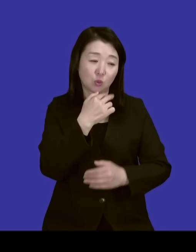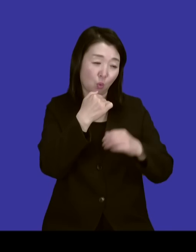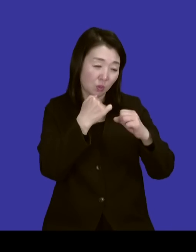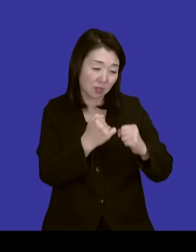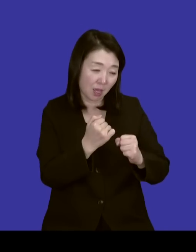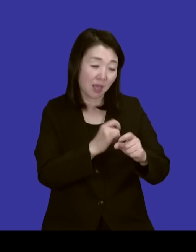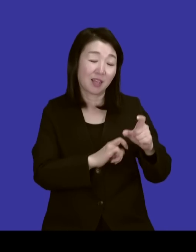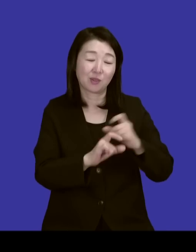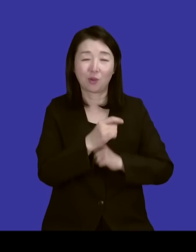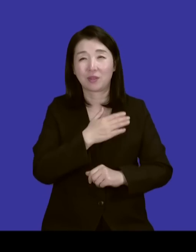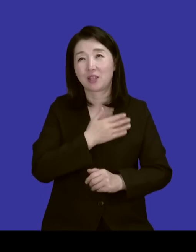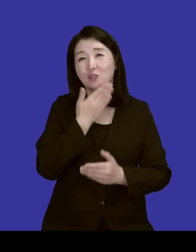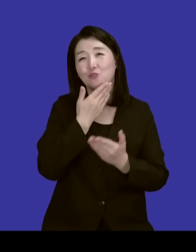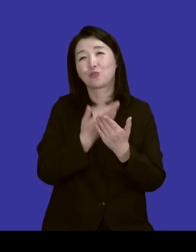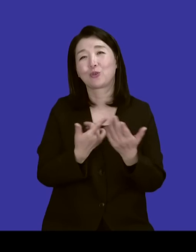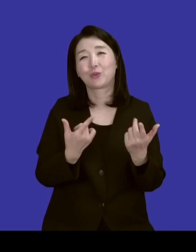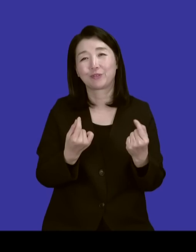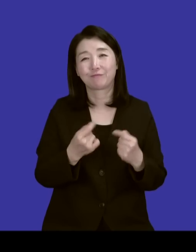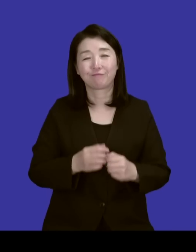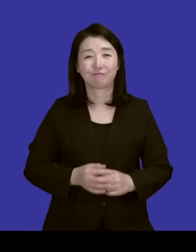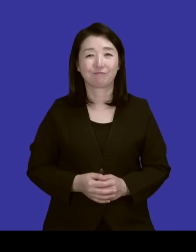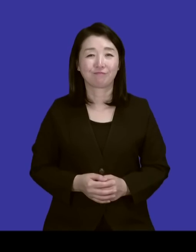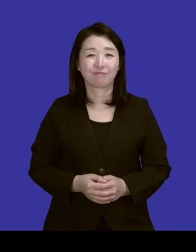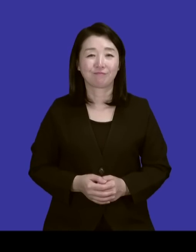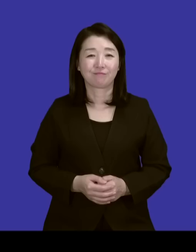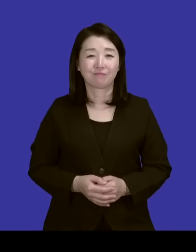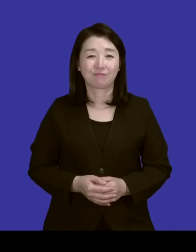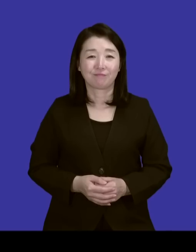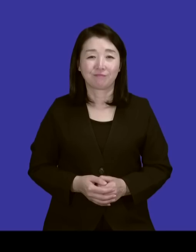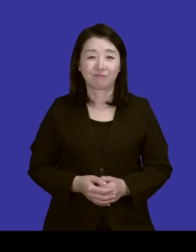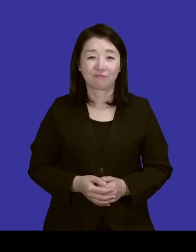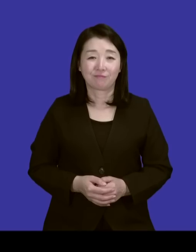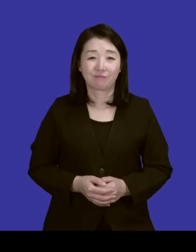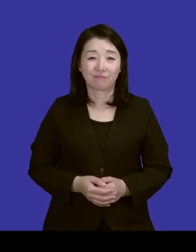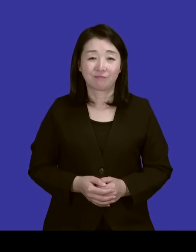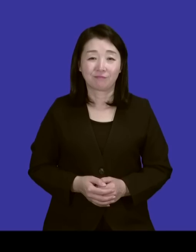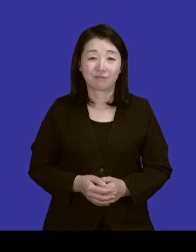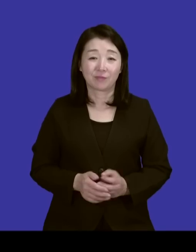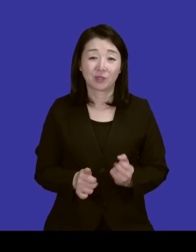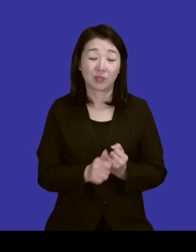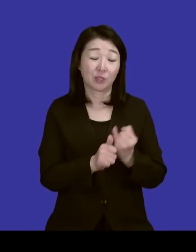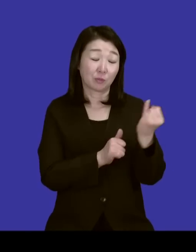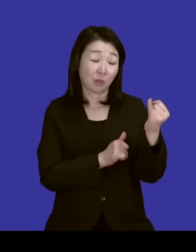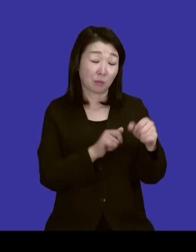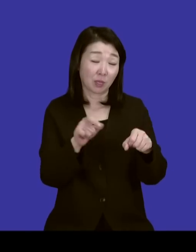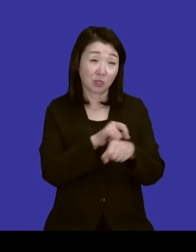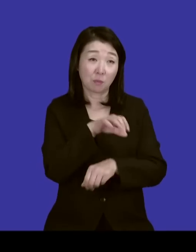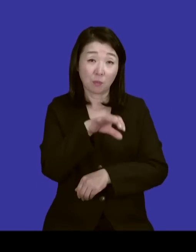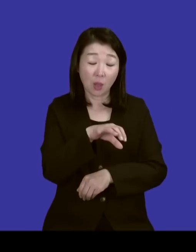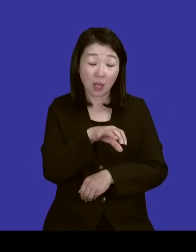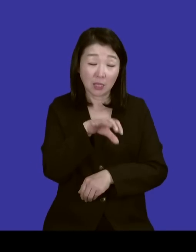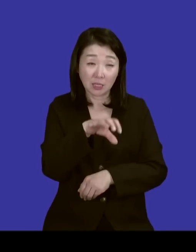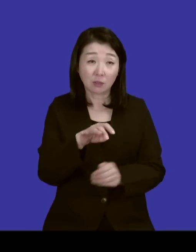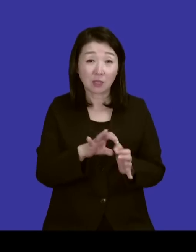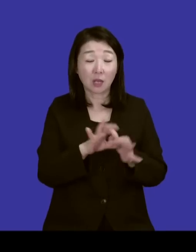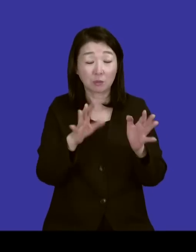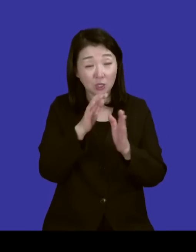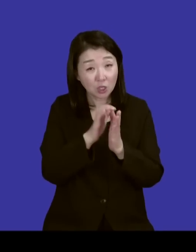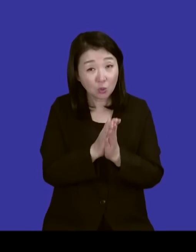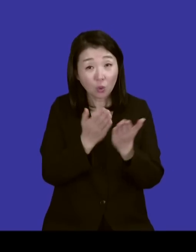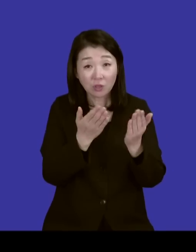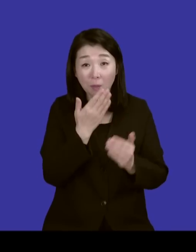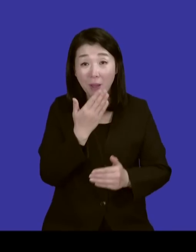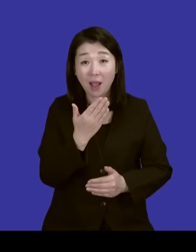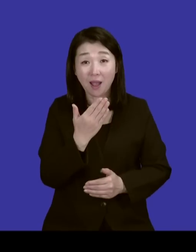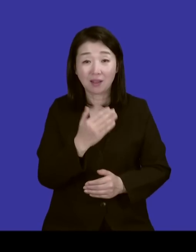더 나한테 중요했다. 생각합니다. 지금도 사모님하고 특정 시간 시간 정해놓고 장소 불문하고 이렇게 기도를 들으신다는